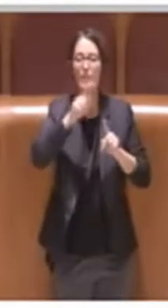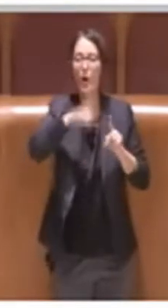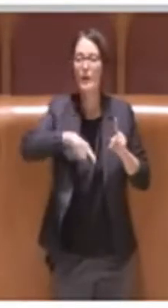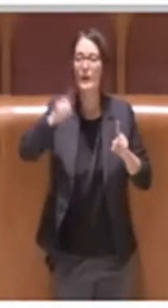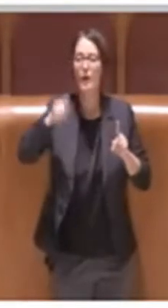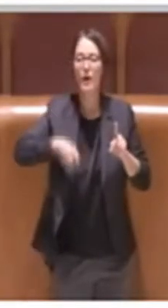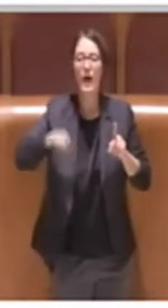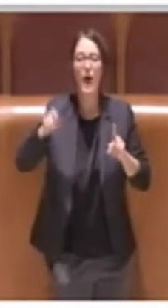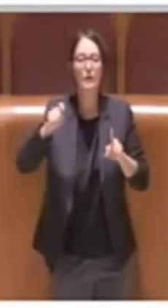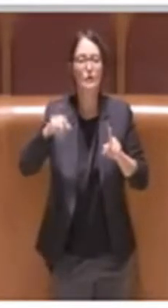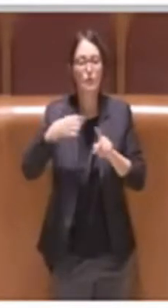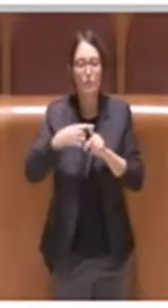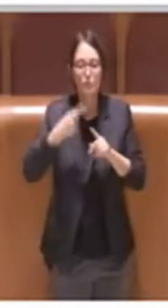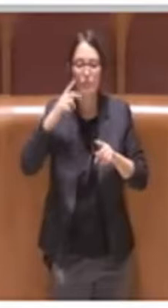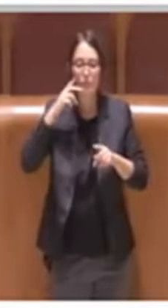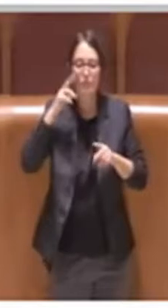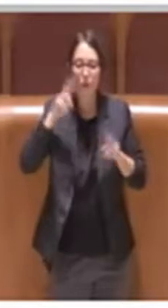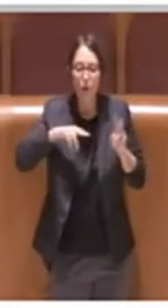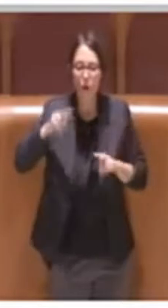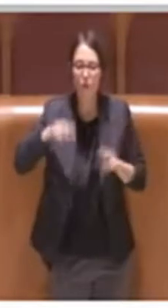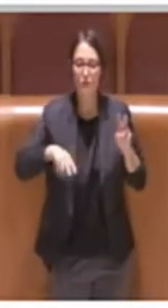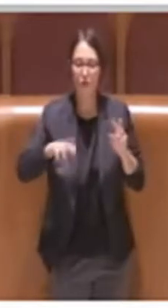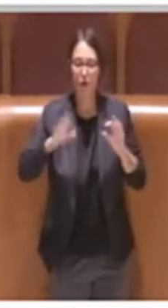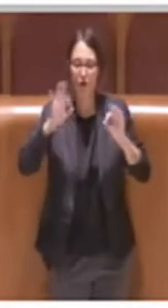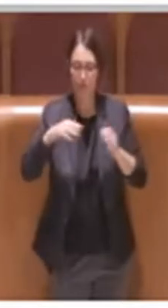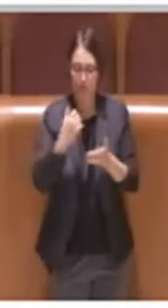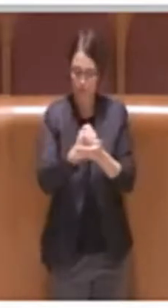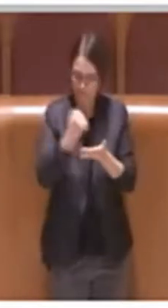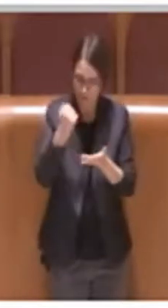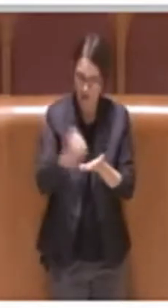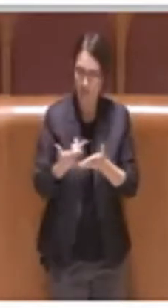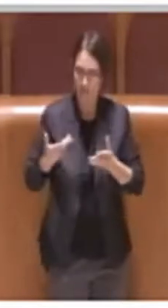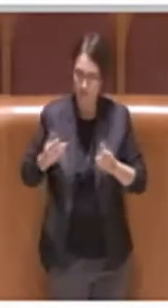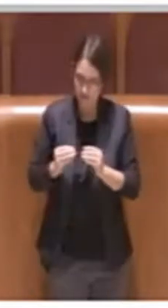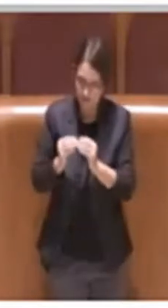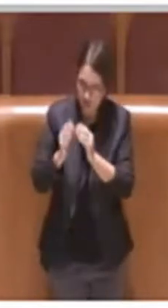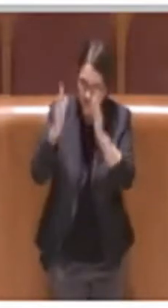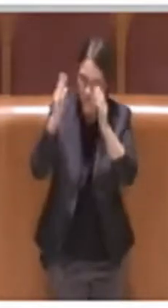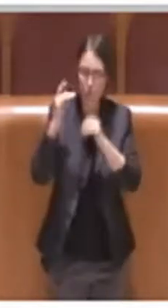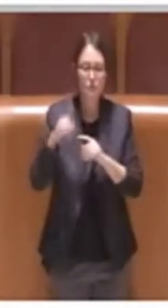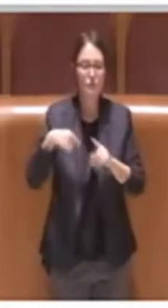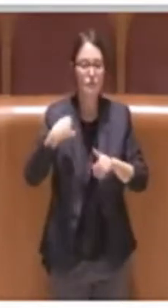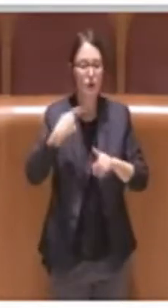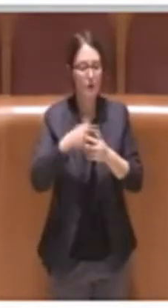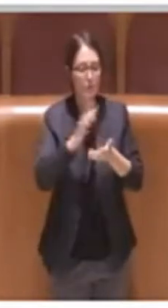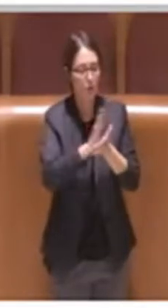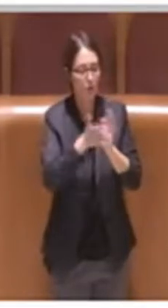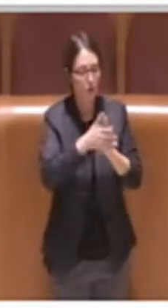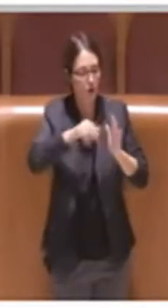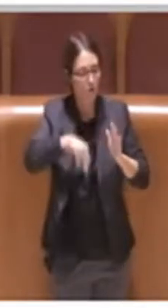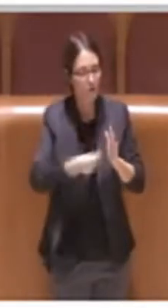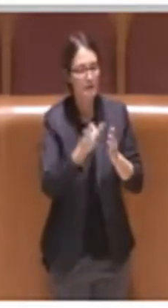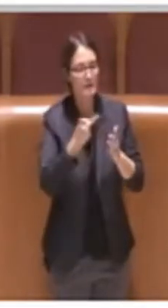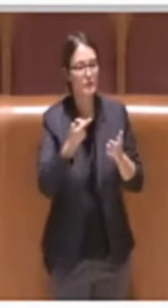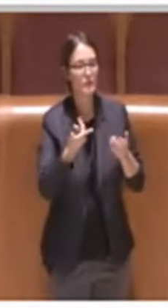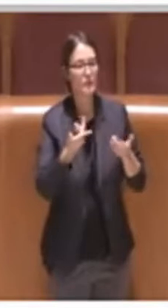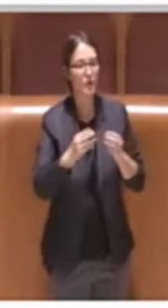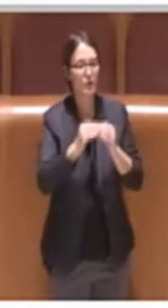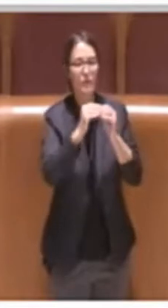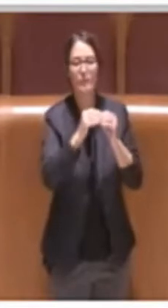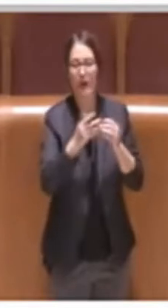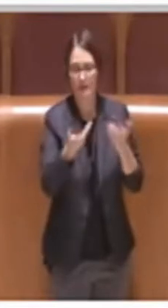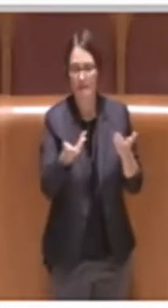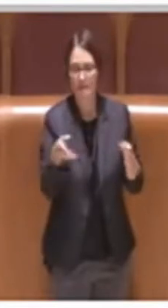vigilanza su questi permessi di costruire e anche sulle convenzioni urbanistiche con housing. Ma se non sappiamo neanche dove